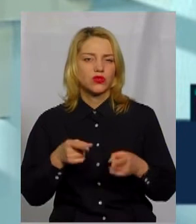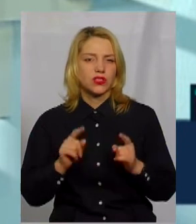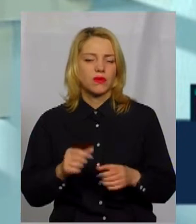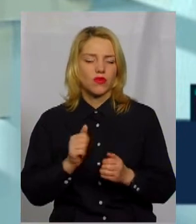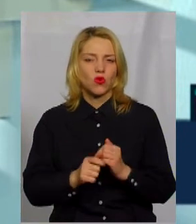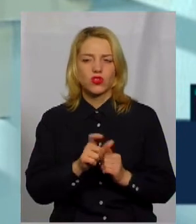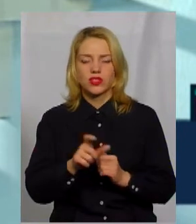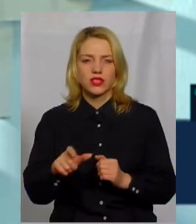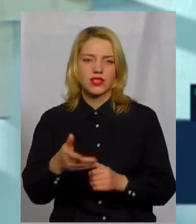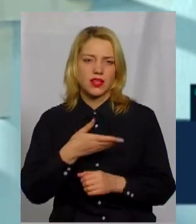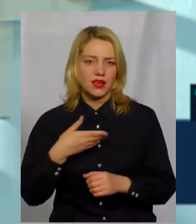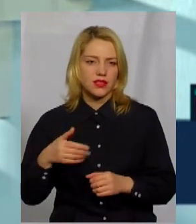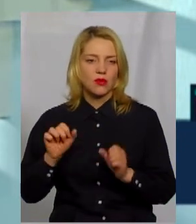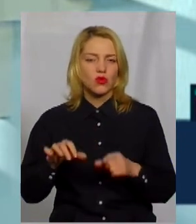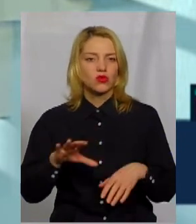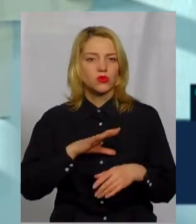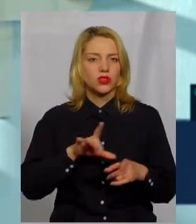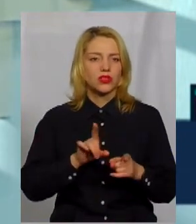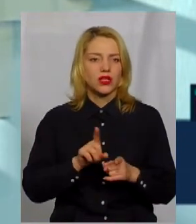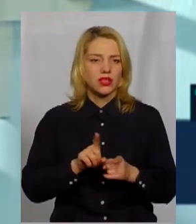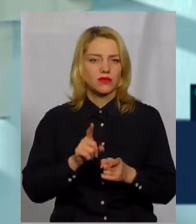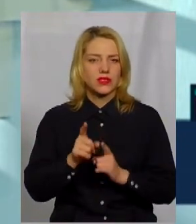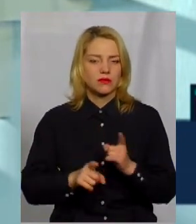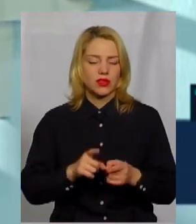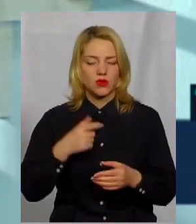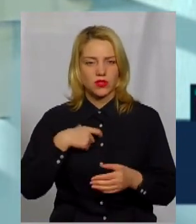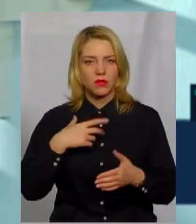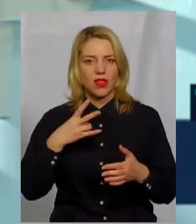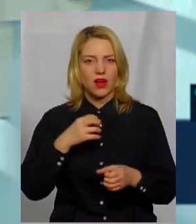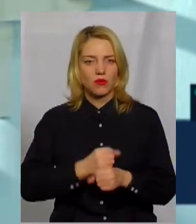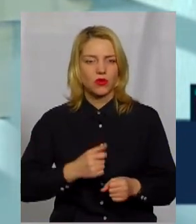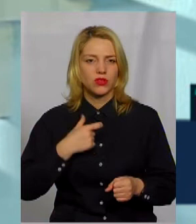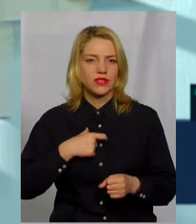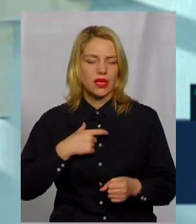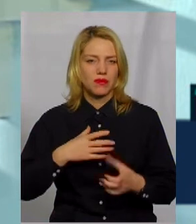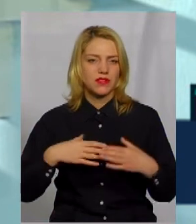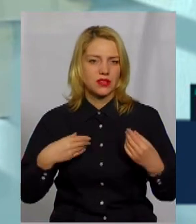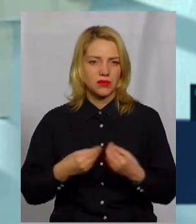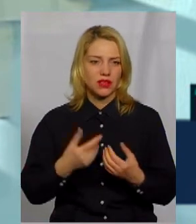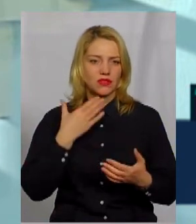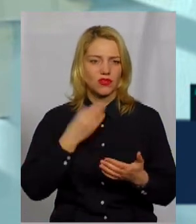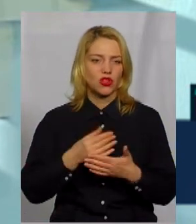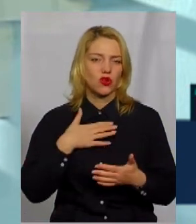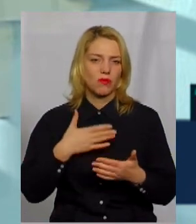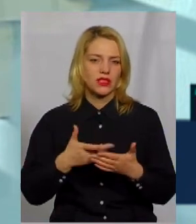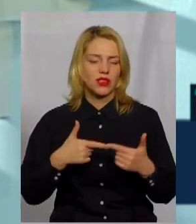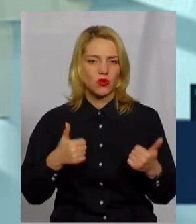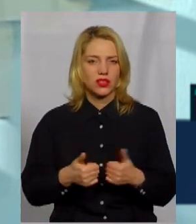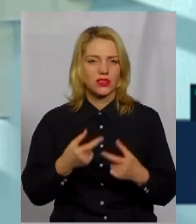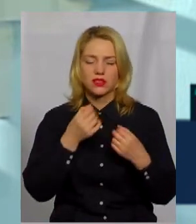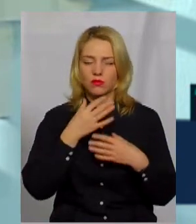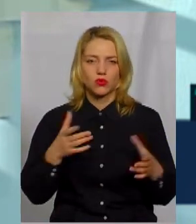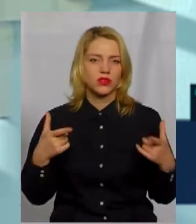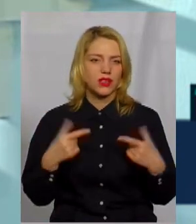кожен з нас може бути таким драйвером змін. В себе на роботі, в себе в сім'ї, в своїй громадській організації,